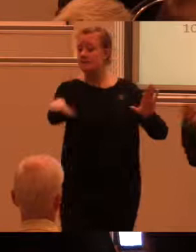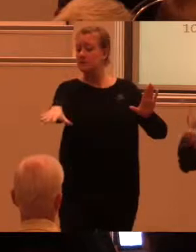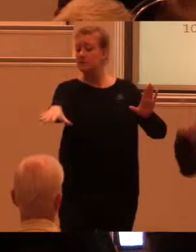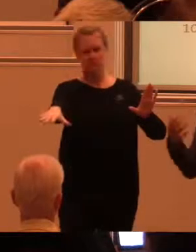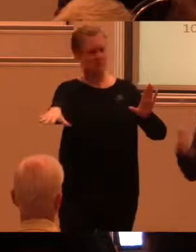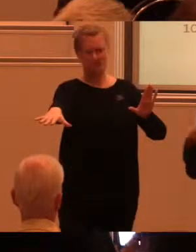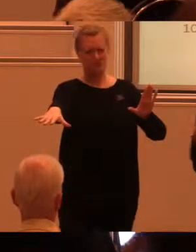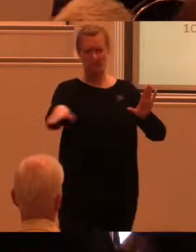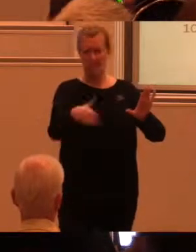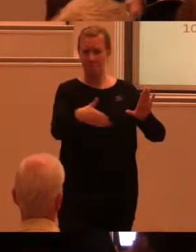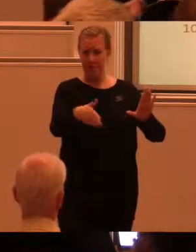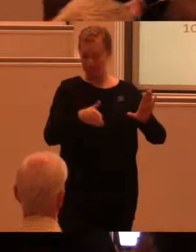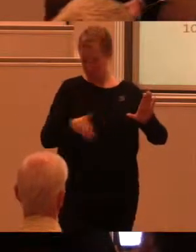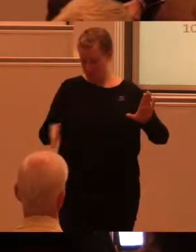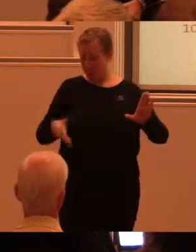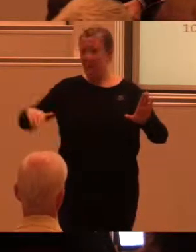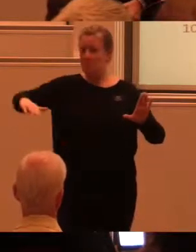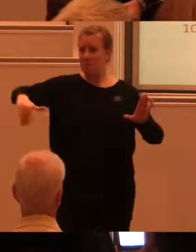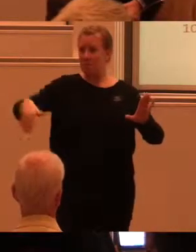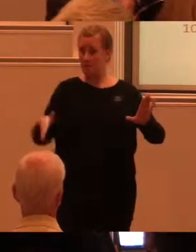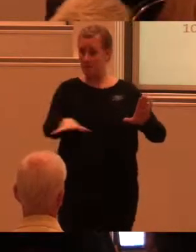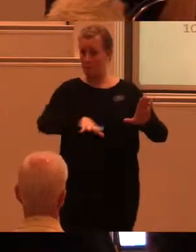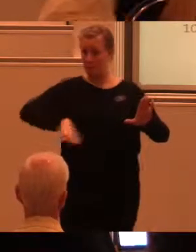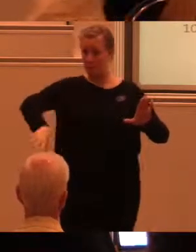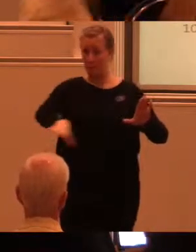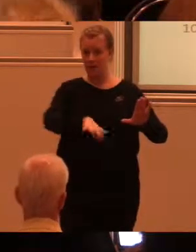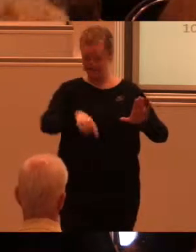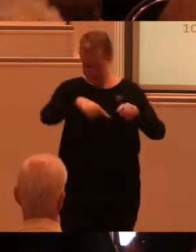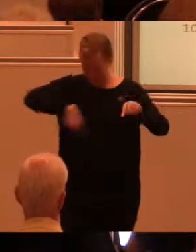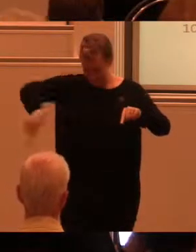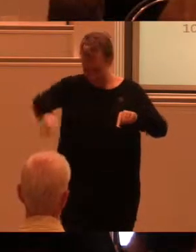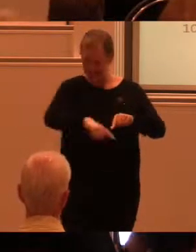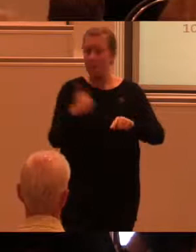Ofta är i mellanrummen mellan alla de här sakerna som vi behöver göra saker.